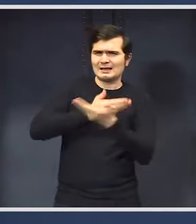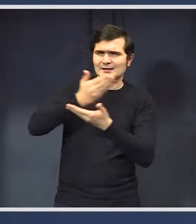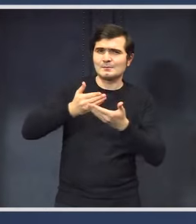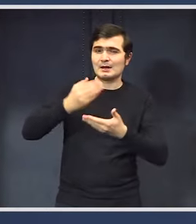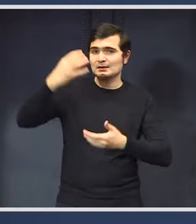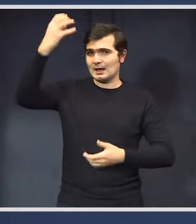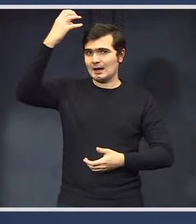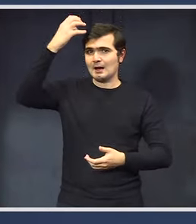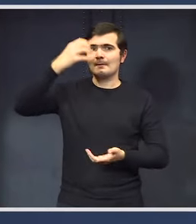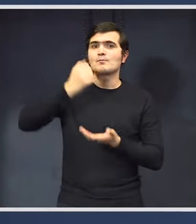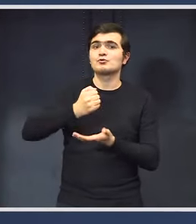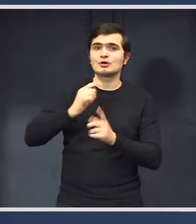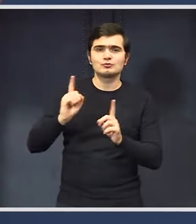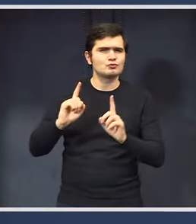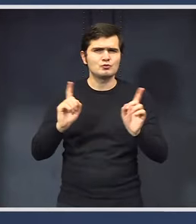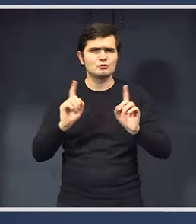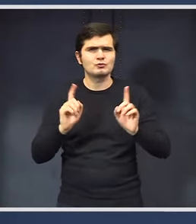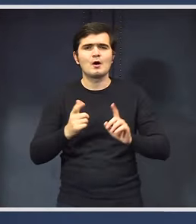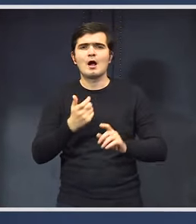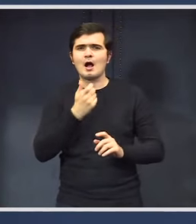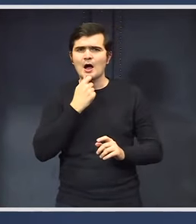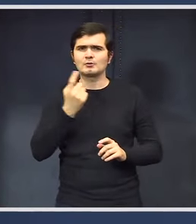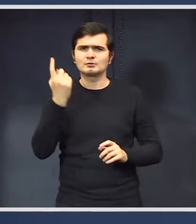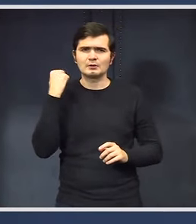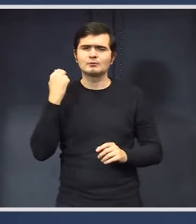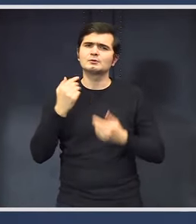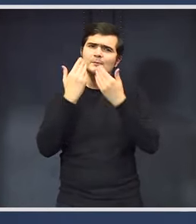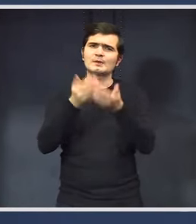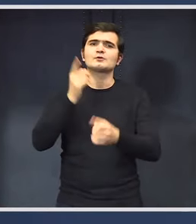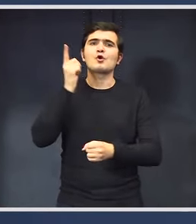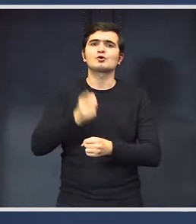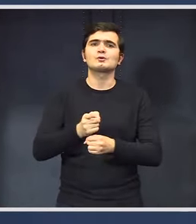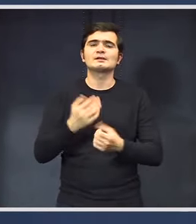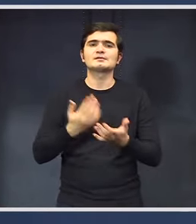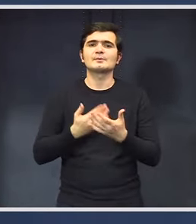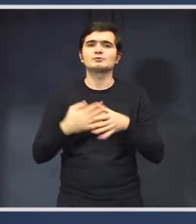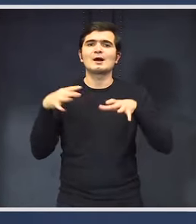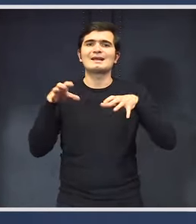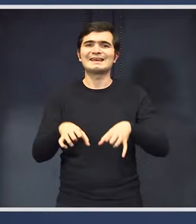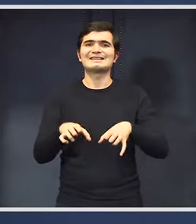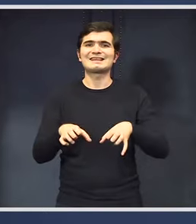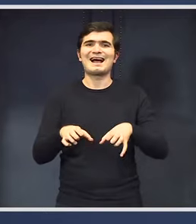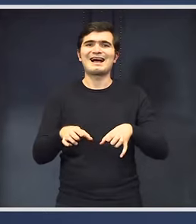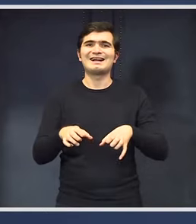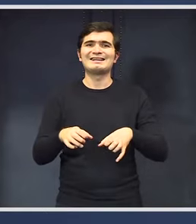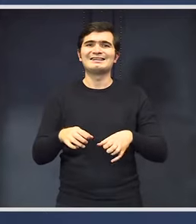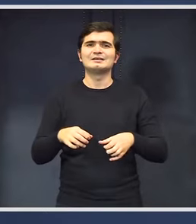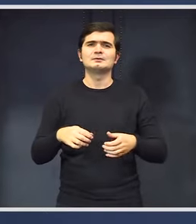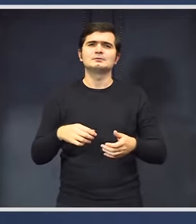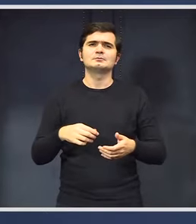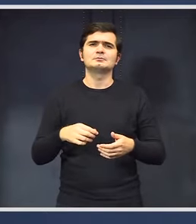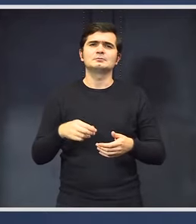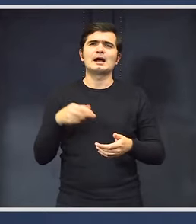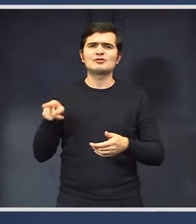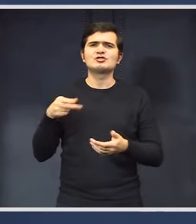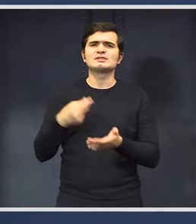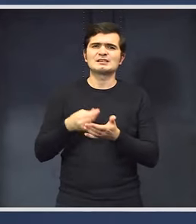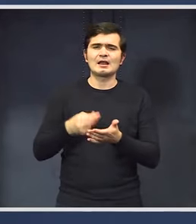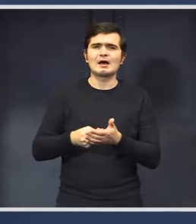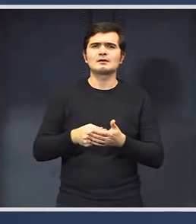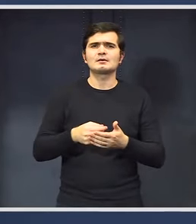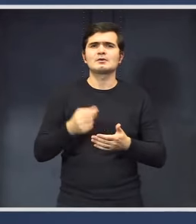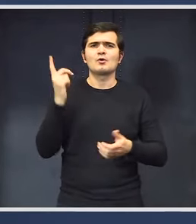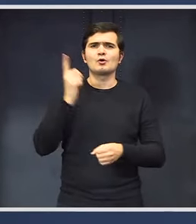bugetului? Nu, An trecut am aprobat o ordonanță prin care am înghețat salări de mitarelor și așa departe. Și acolo, acea ordonanță, cred că